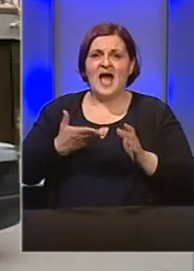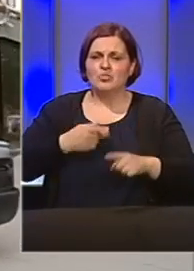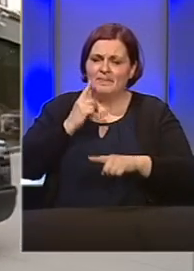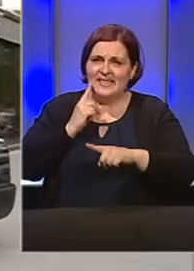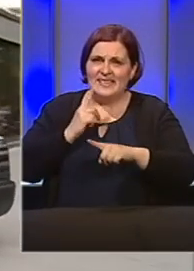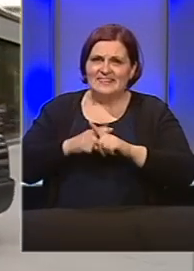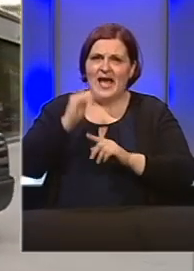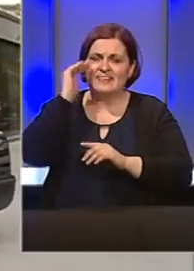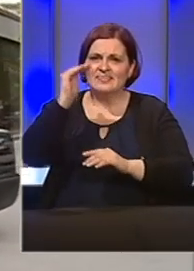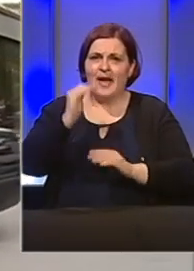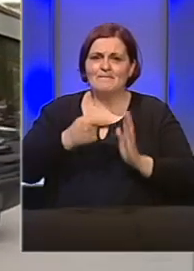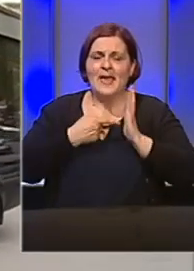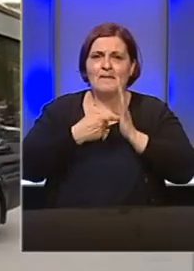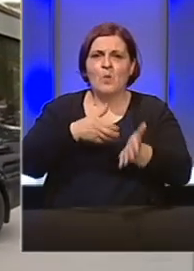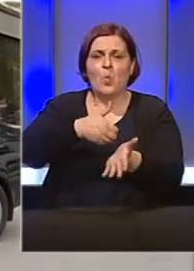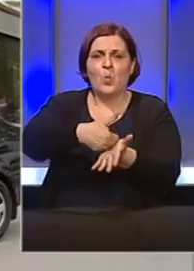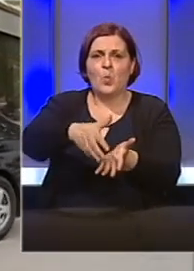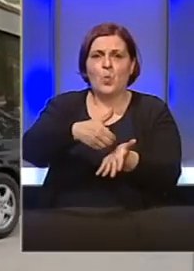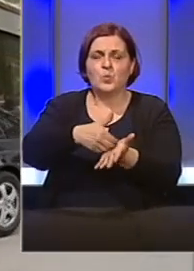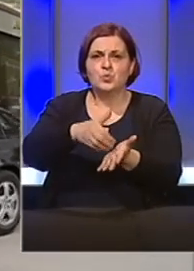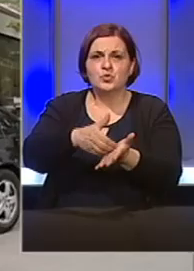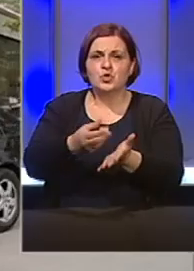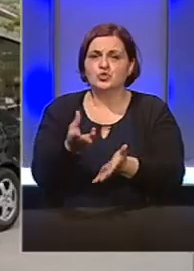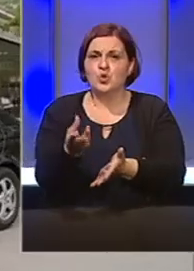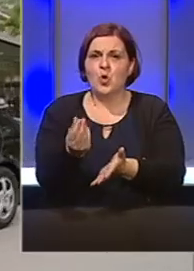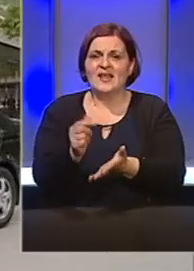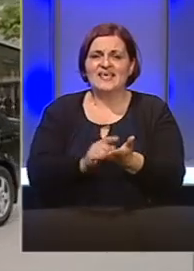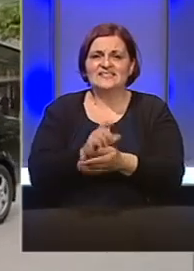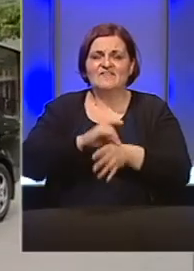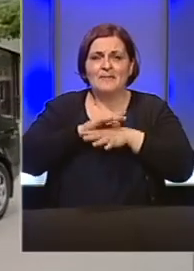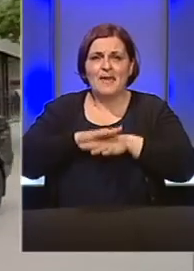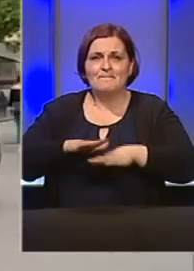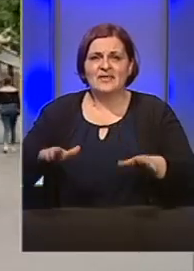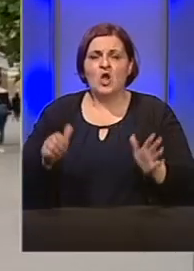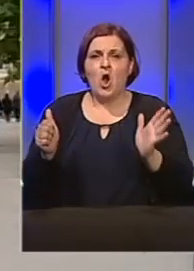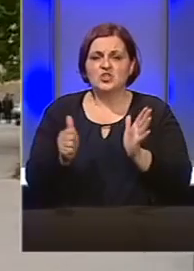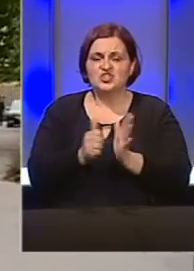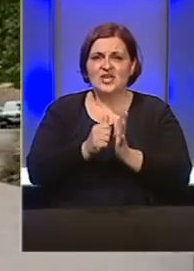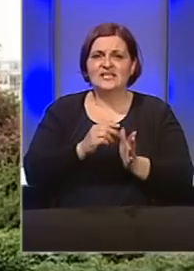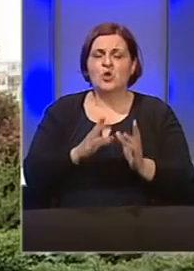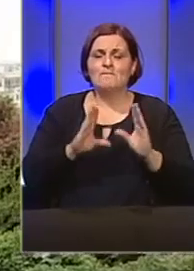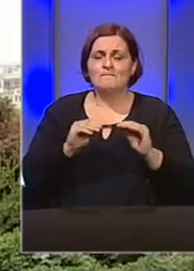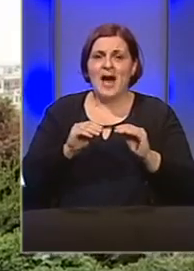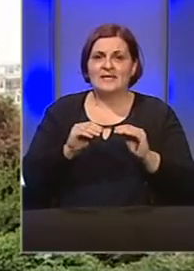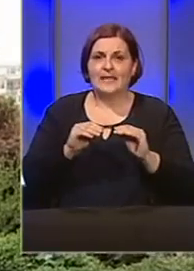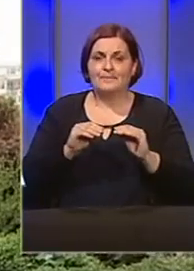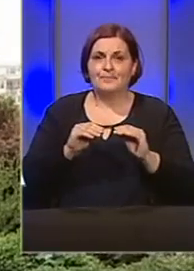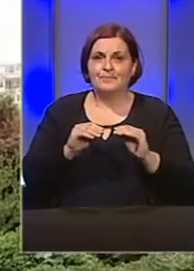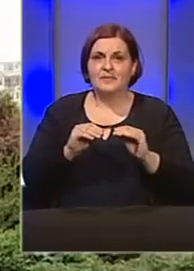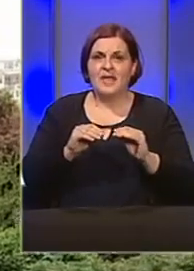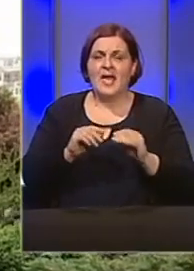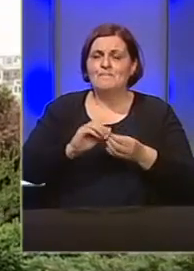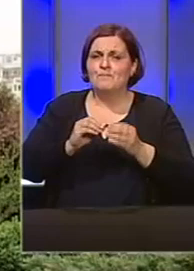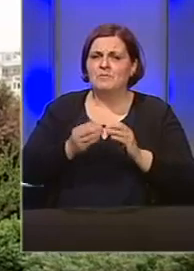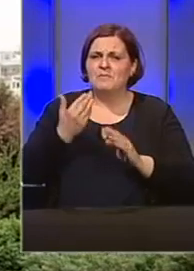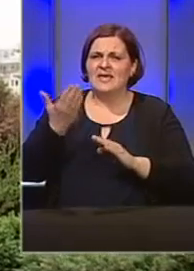detaljan tabelarni prikaz o utrošku novca za vrijeme pandemije od 16. marta. Inače, sporan je